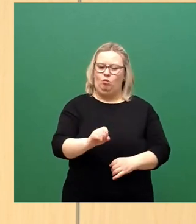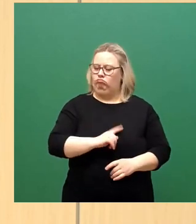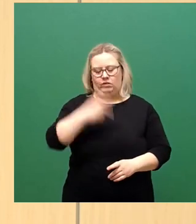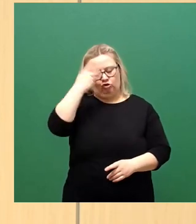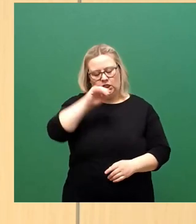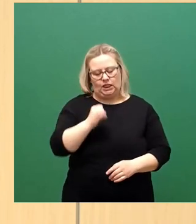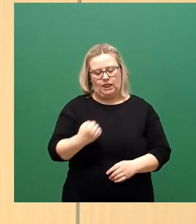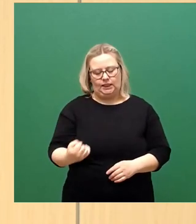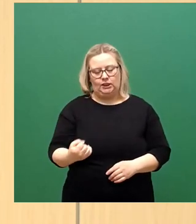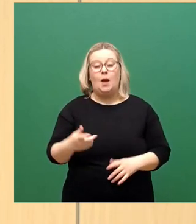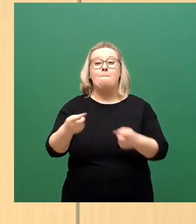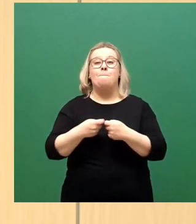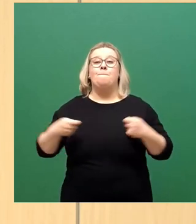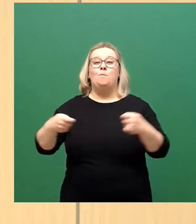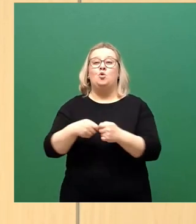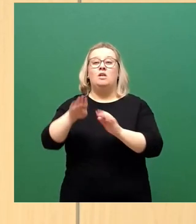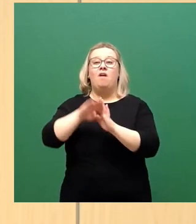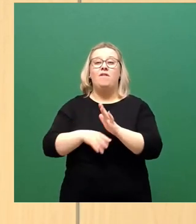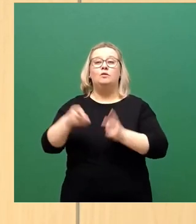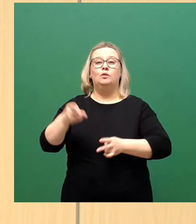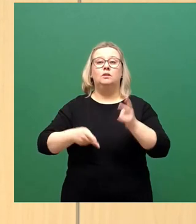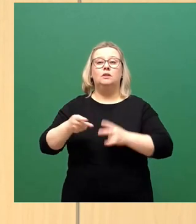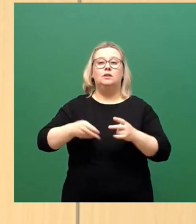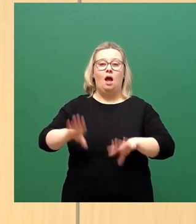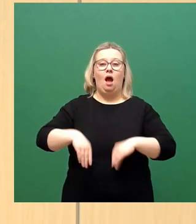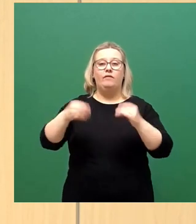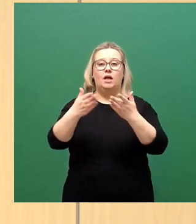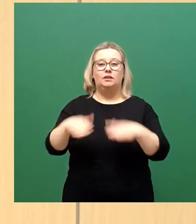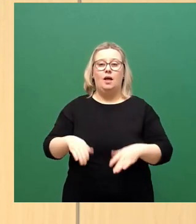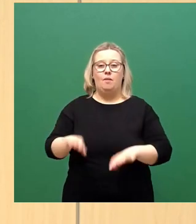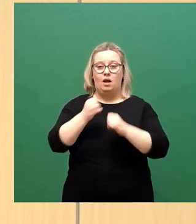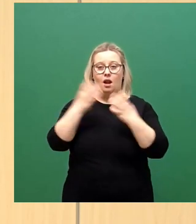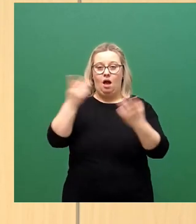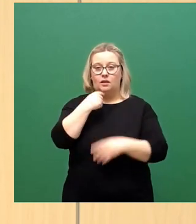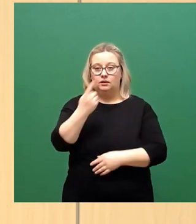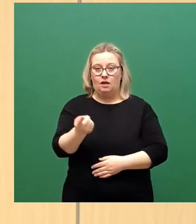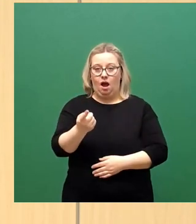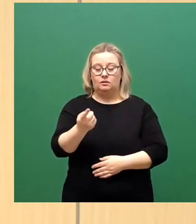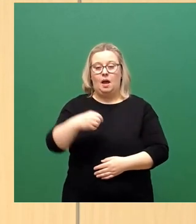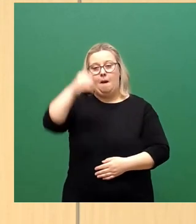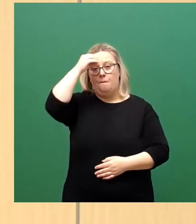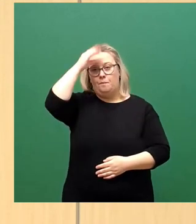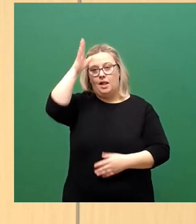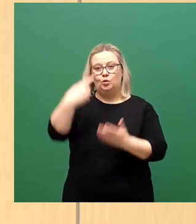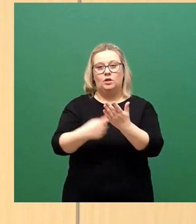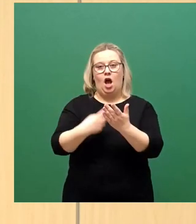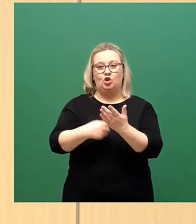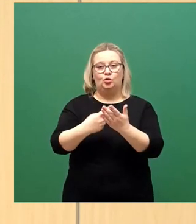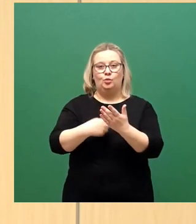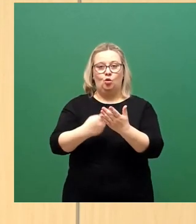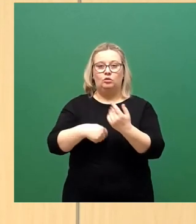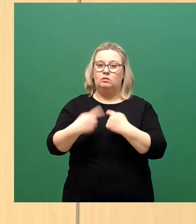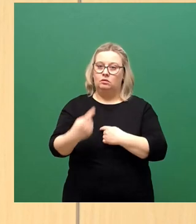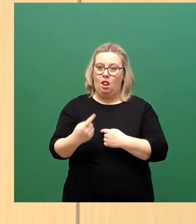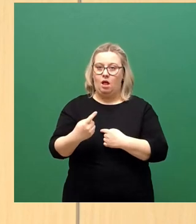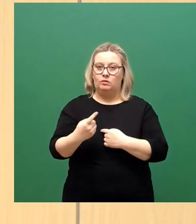das Bundesverfassungsgericht in seinem Anfang Dezember veröffentlichten Beschluss doch klargestellt, dass sich der Bildungsanspruch des Kindes keineswegs in der